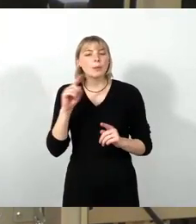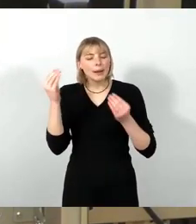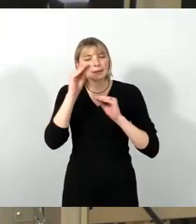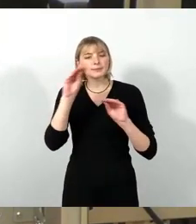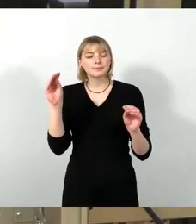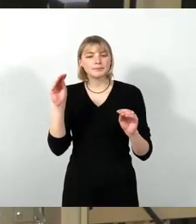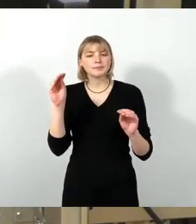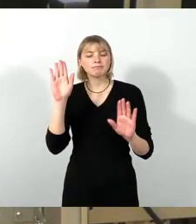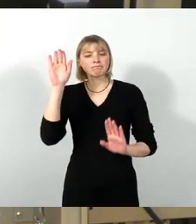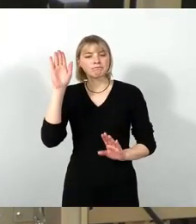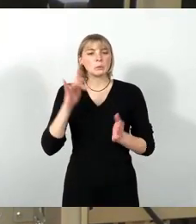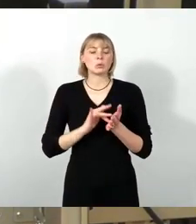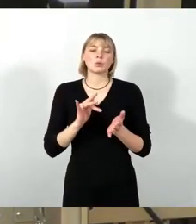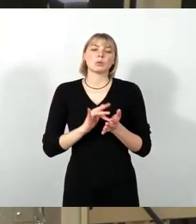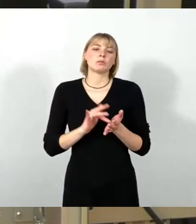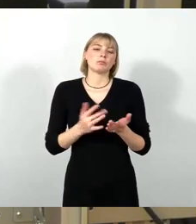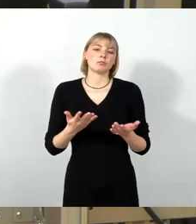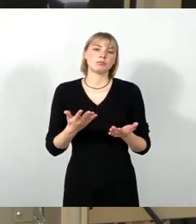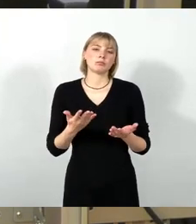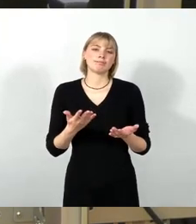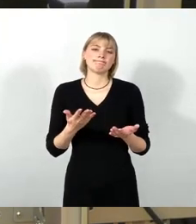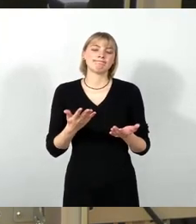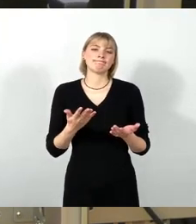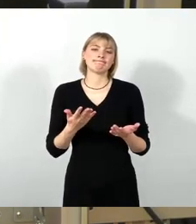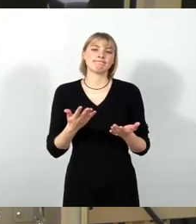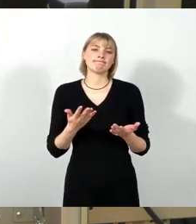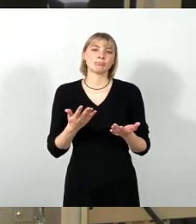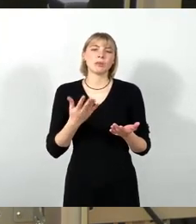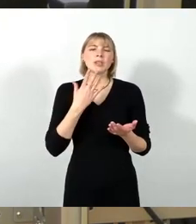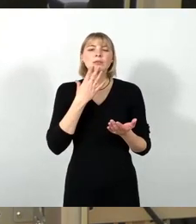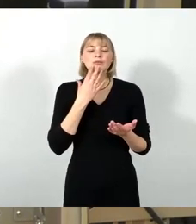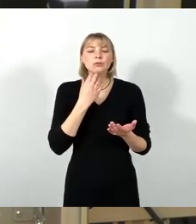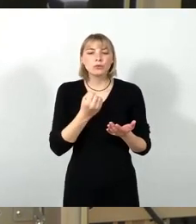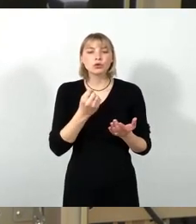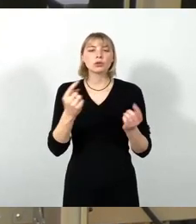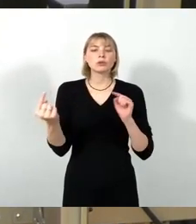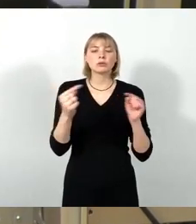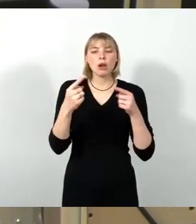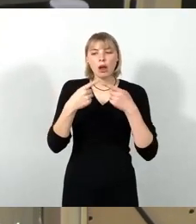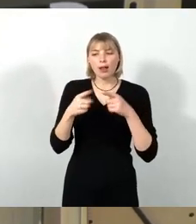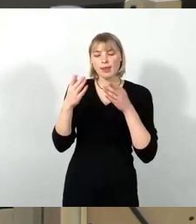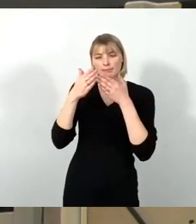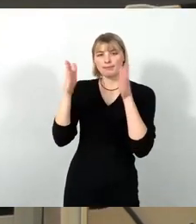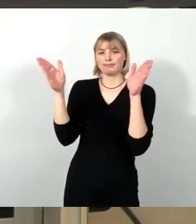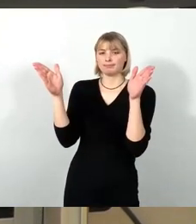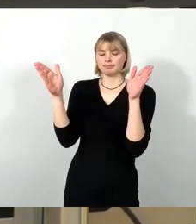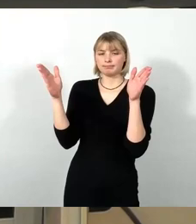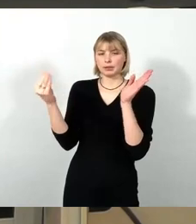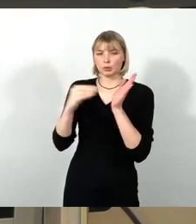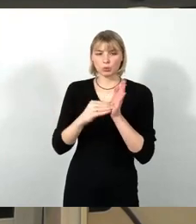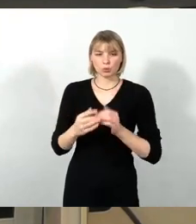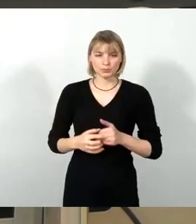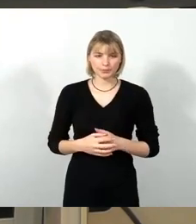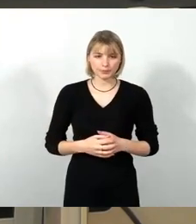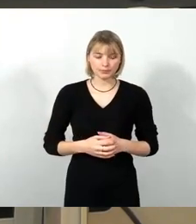der Debatte vielleicht auch noch mal einen weiteren Aspekt hinzuzufügen. Das